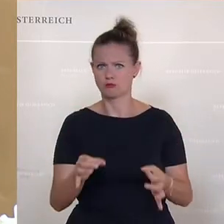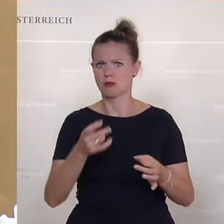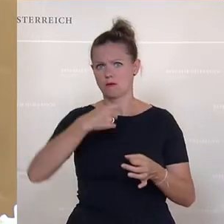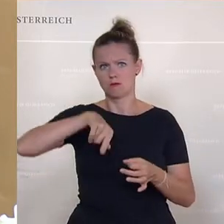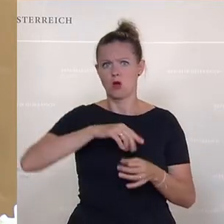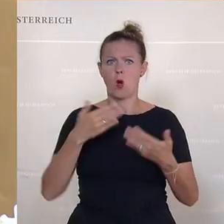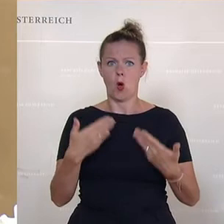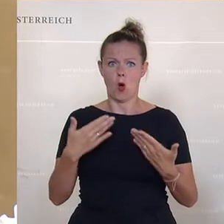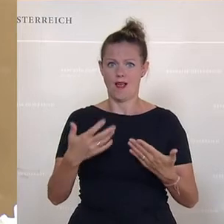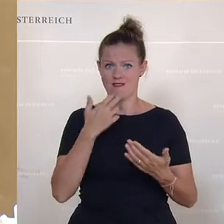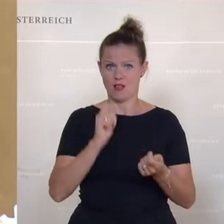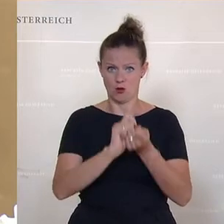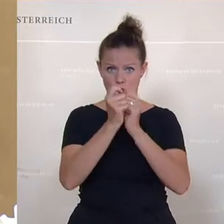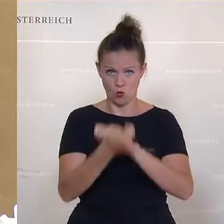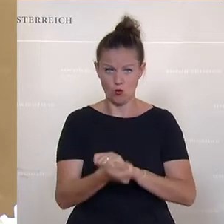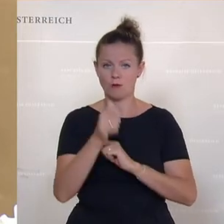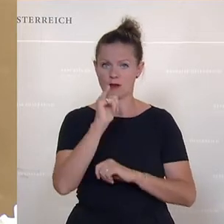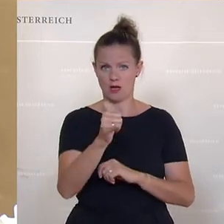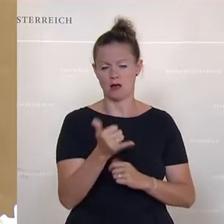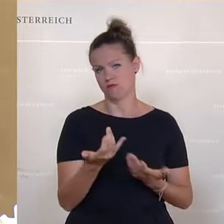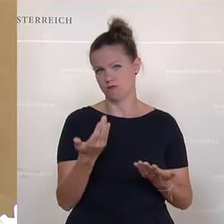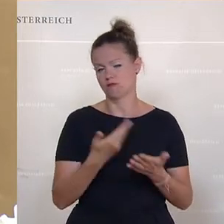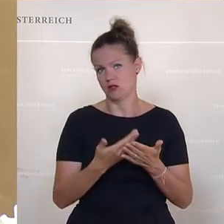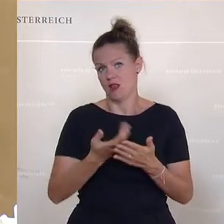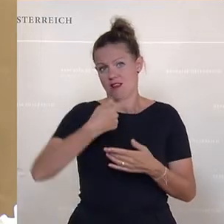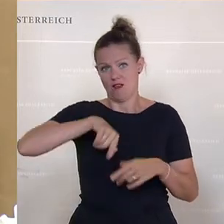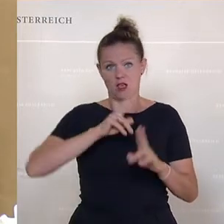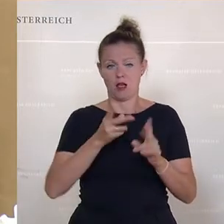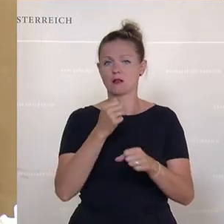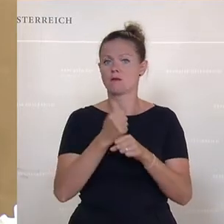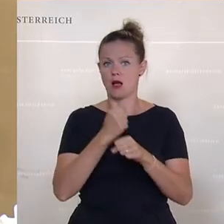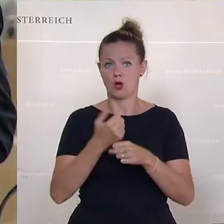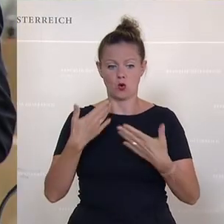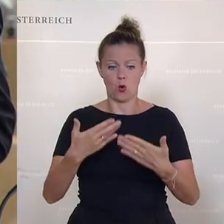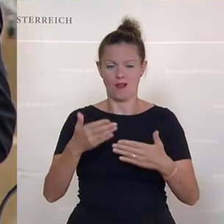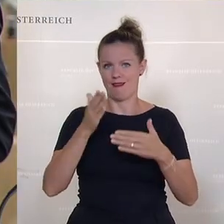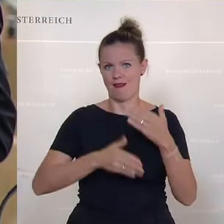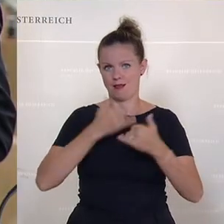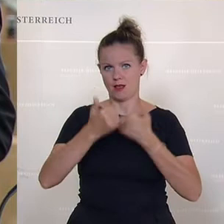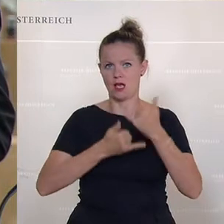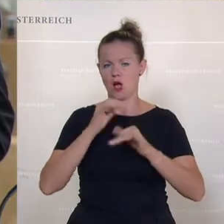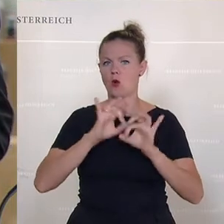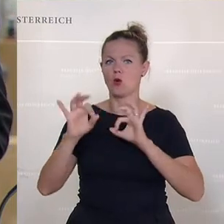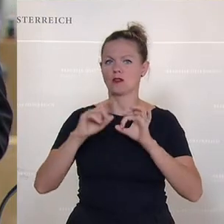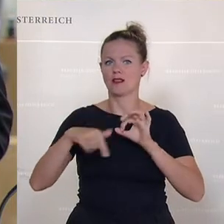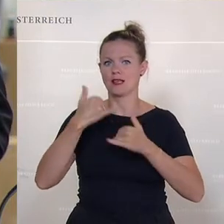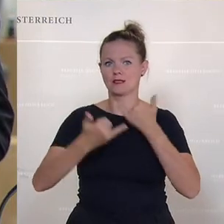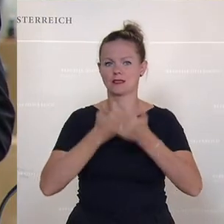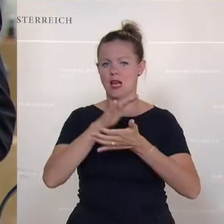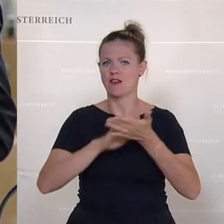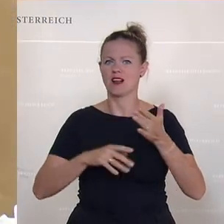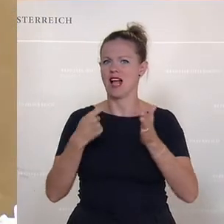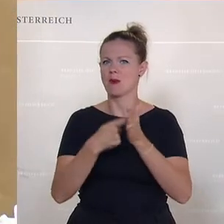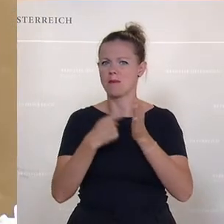diesem Jahr noch emittieren. Aus meiner Sicht könnten wir das auch tun, Ende des Jahres oder Anfang nächsten Jahres. Aber da müssen wir uns die Preisbildung genauer ansehen.